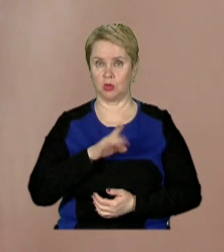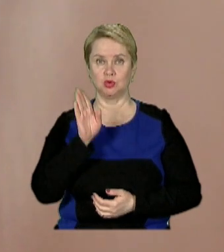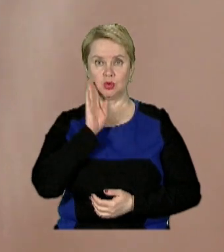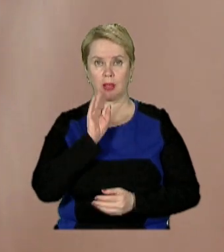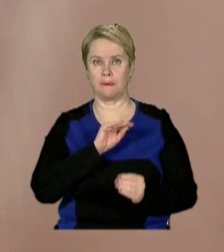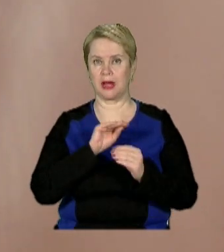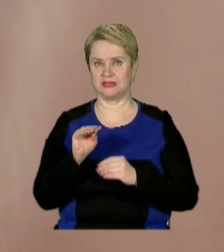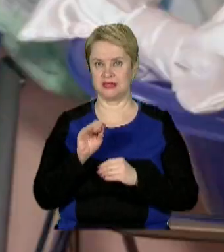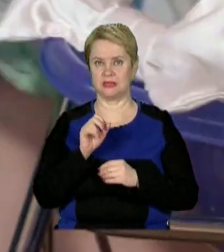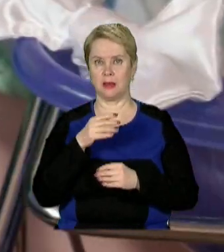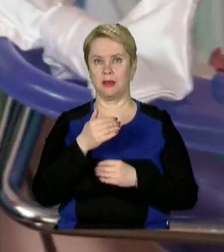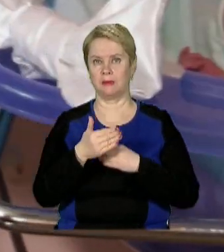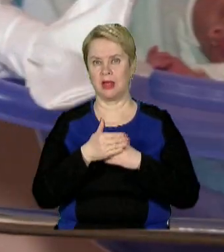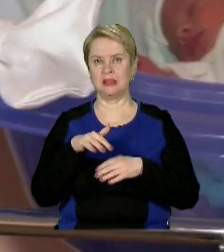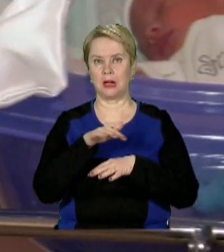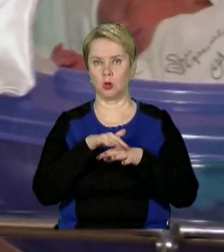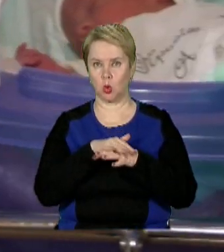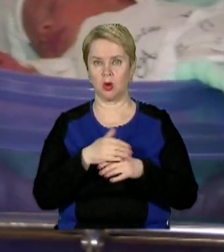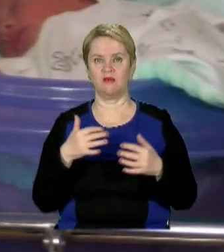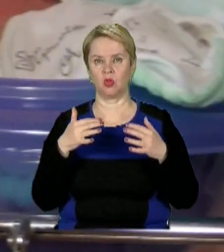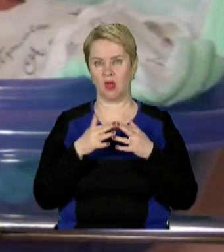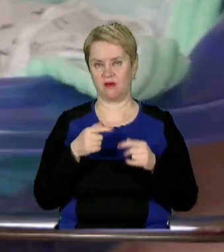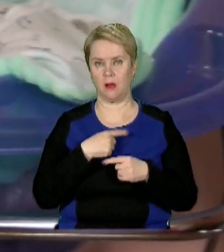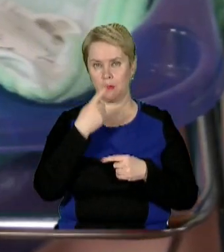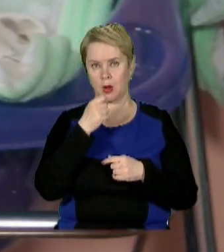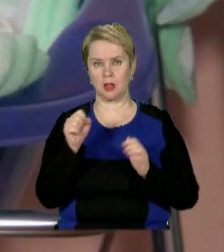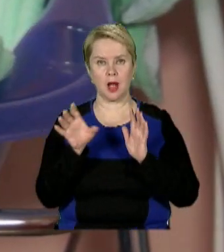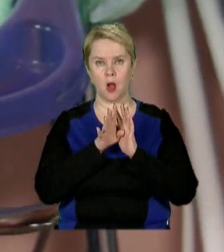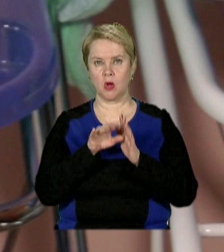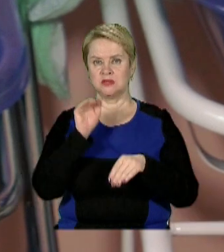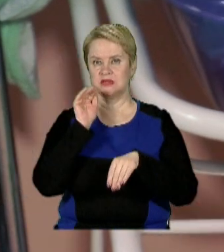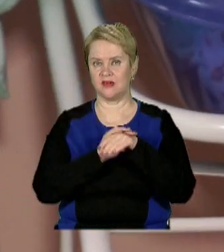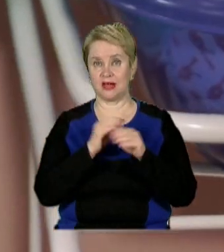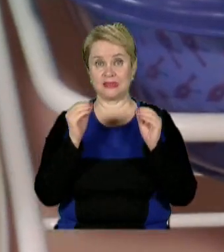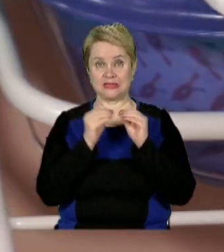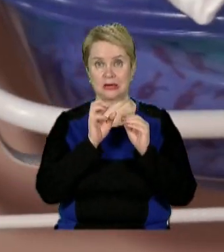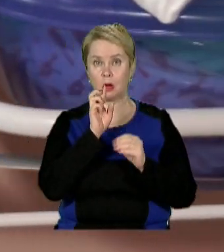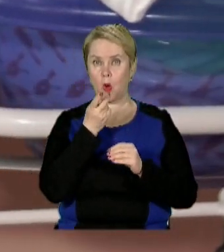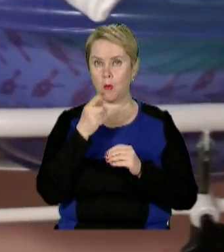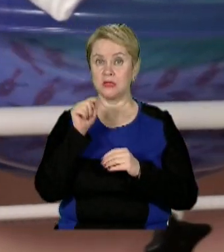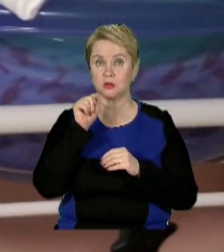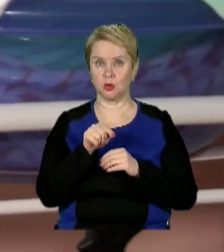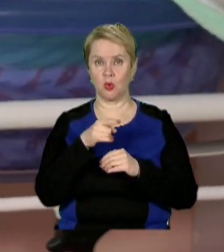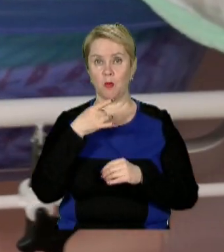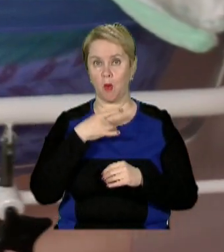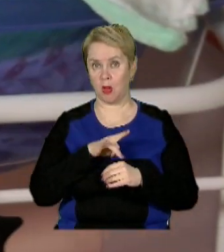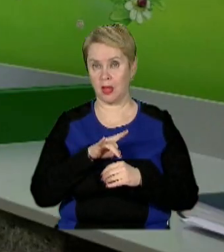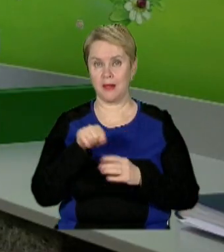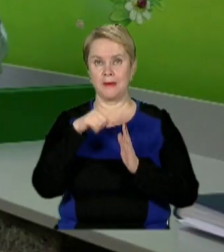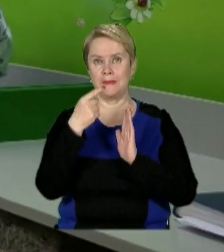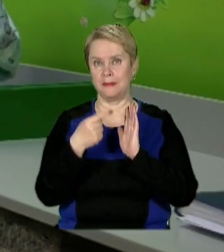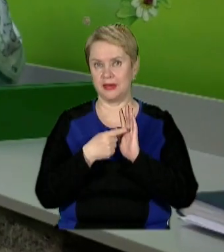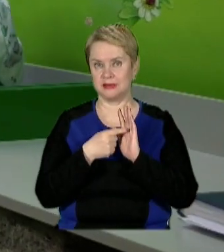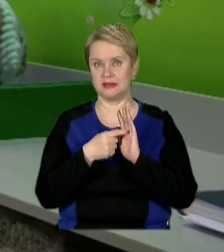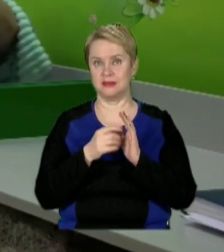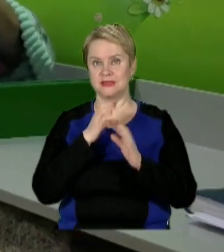жінки-переселенки з прифронтових територій. Нагадаємо, попередній рекорд зафіксували 10 березня. Тоді у пологових міста